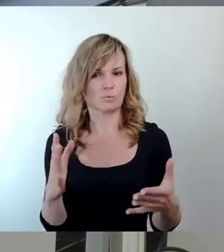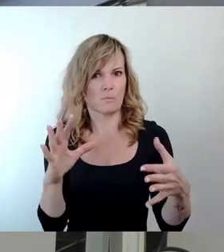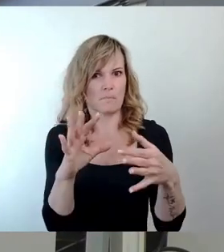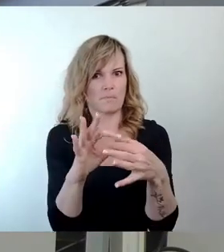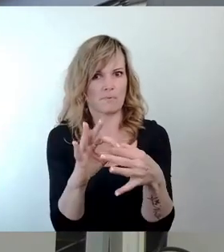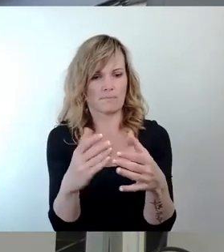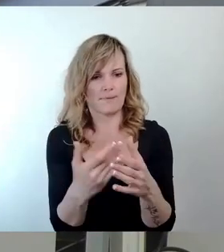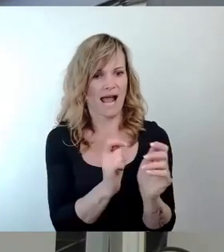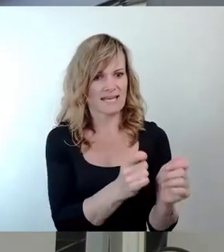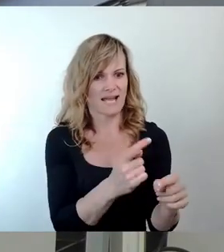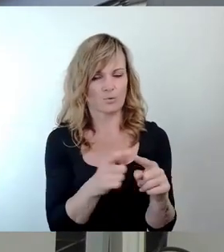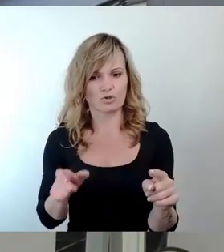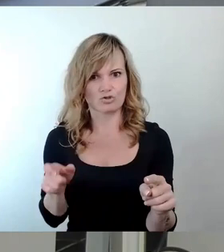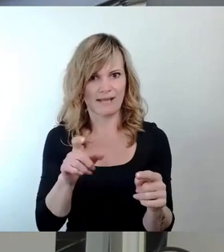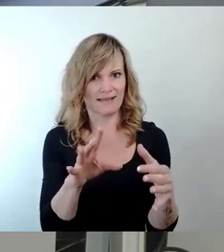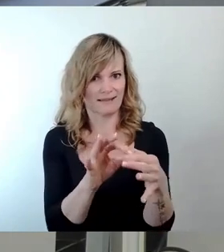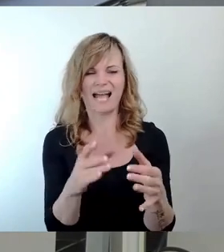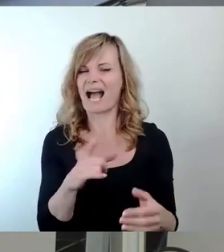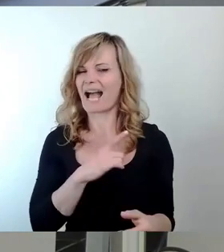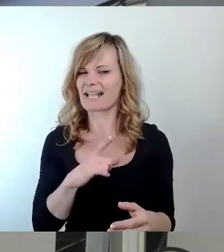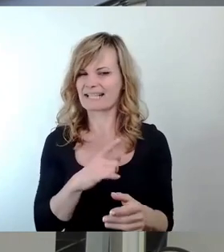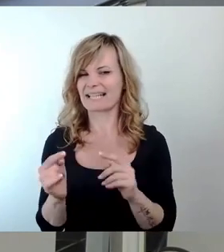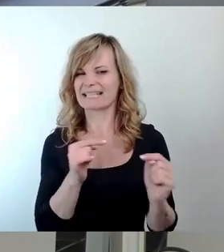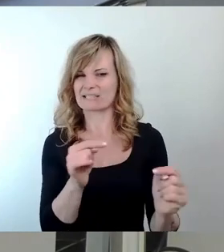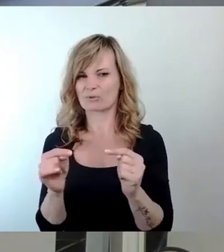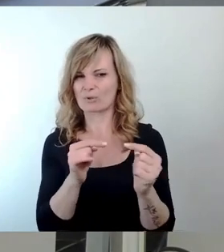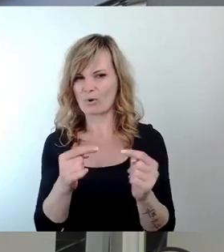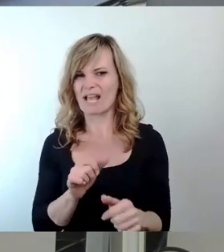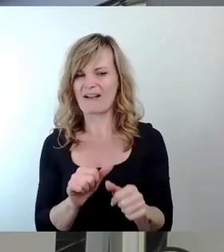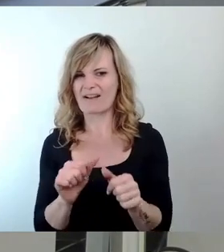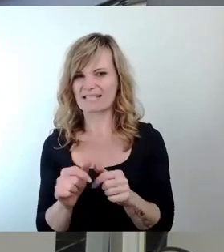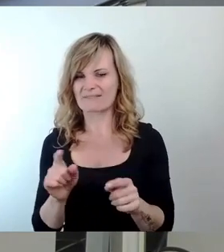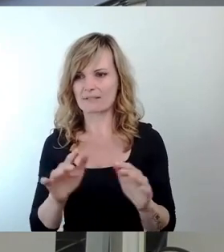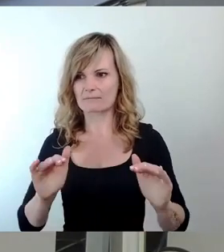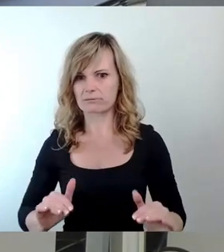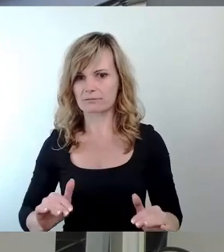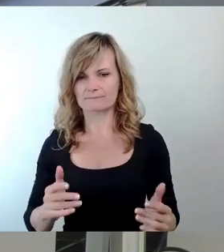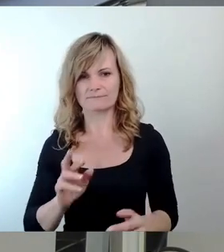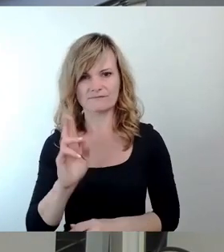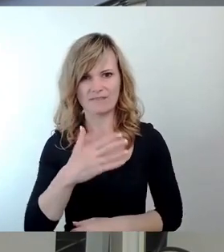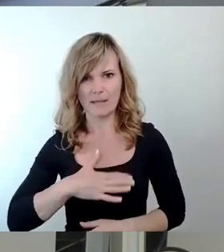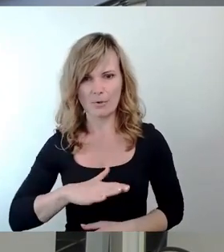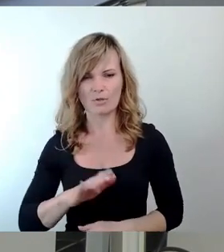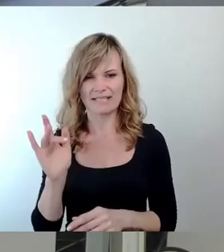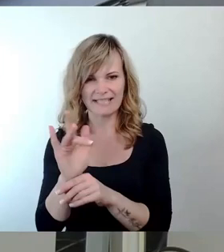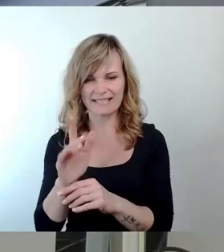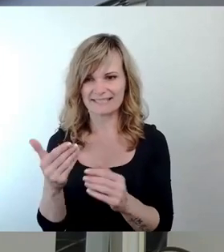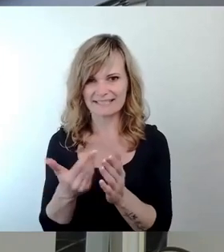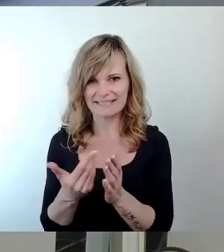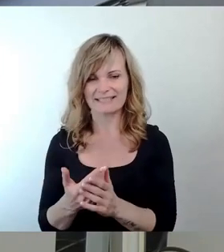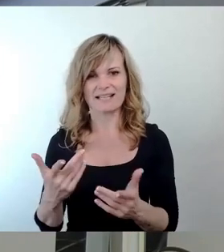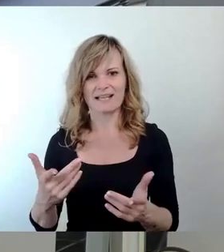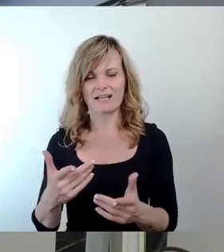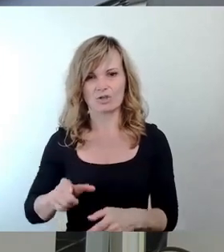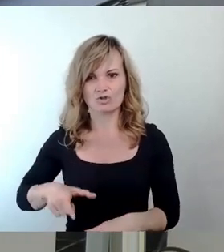damit eigentlich die Diskussion ja fast geerdet. Denn wer möchte gegen diese Annahme der Spende